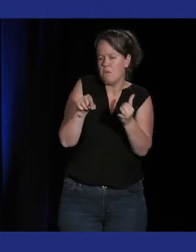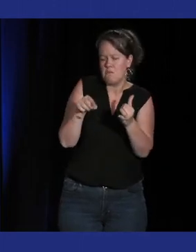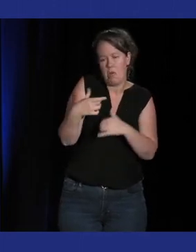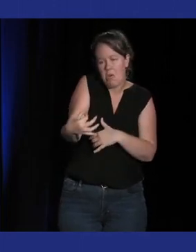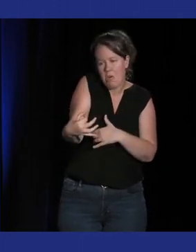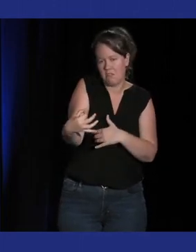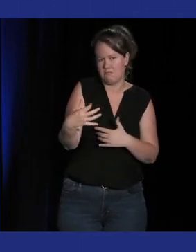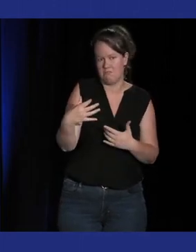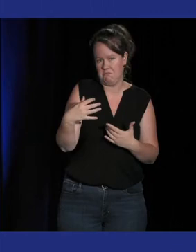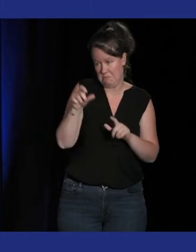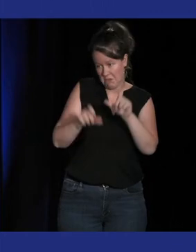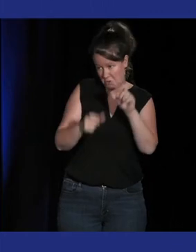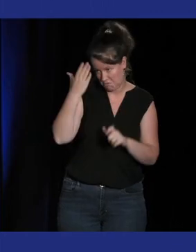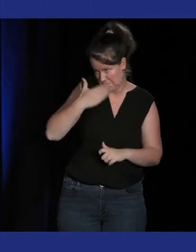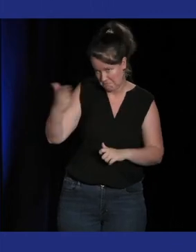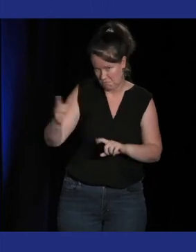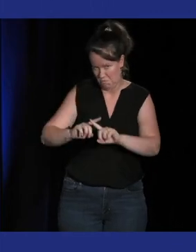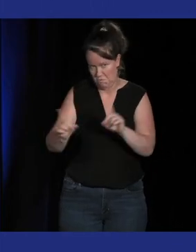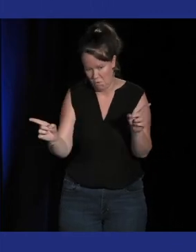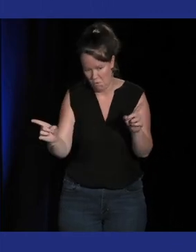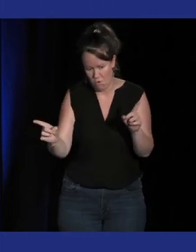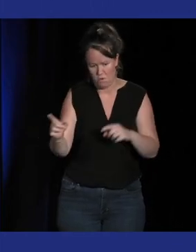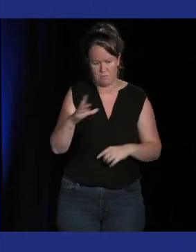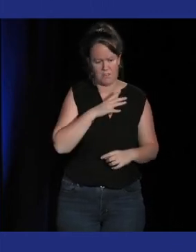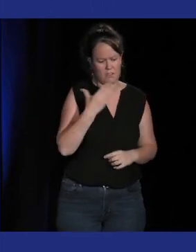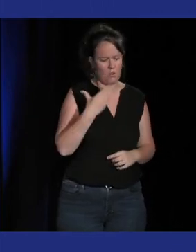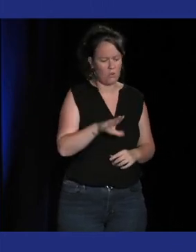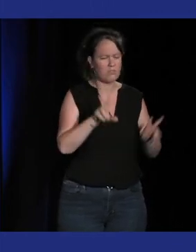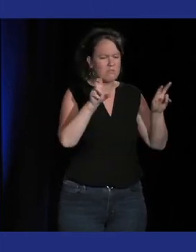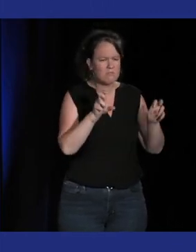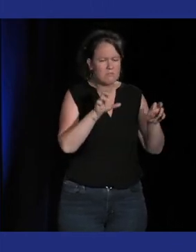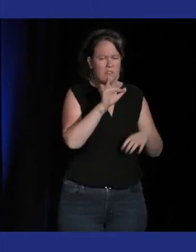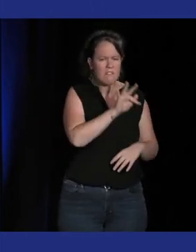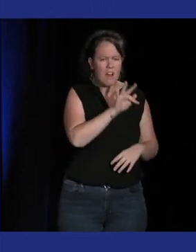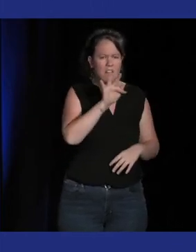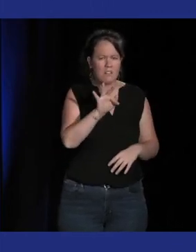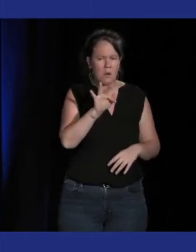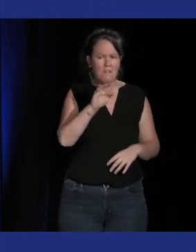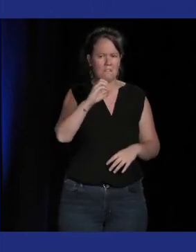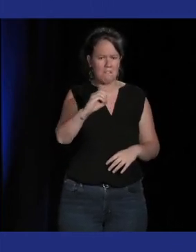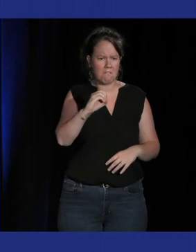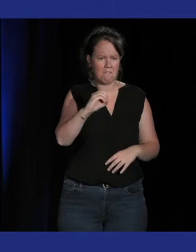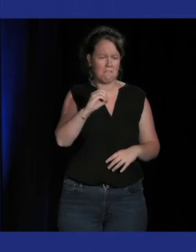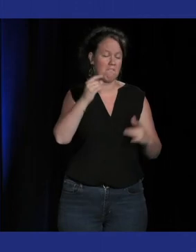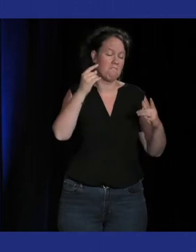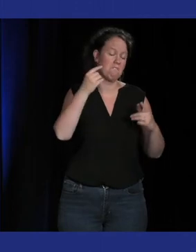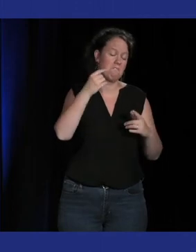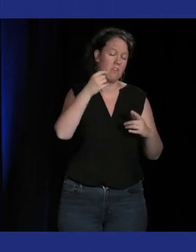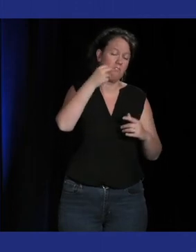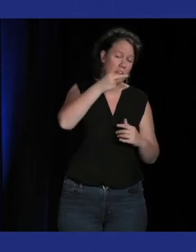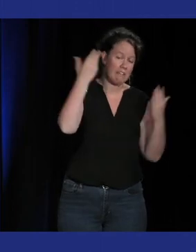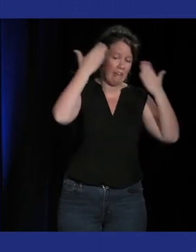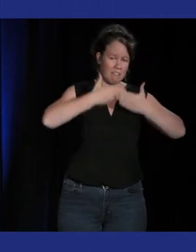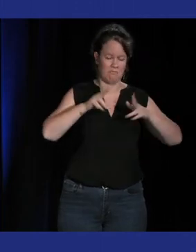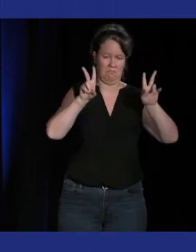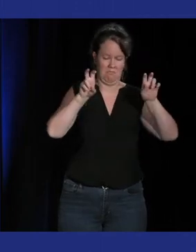même et à la limite il y avait c'était quoi c'était Friday Fucking Night qui était sorti aussi en jeu de rythme comme ça pareil qui est sorti l